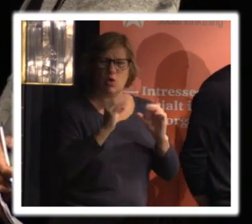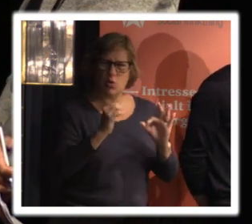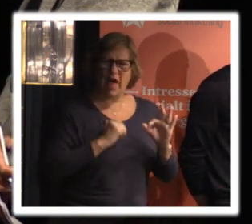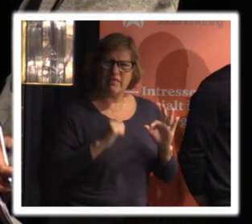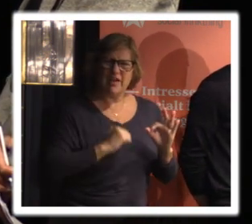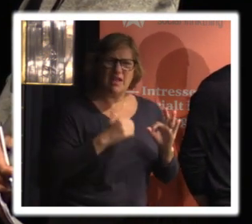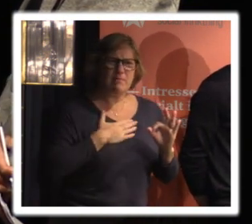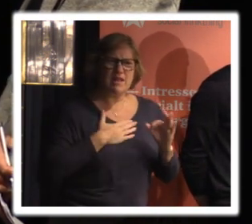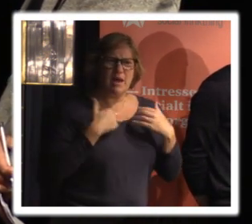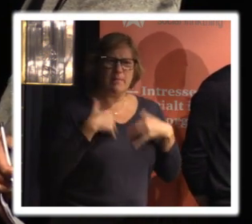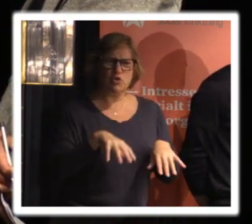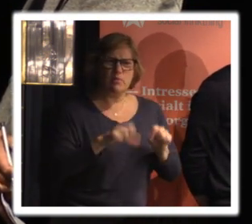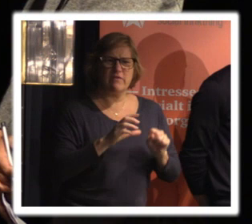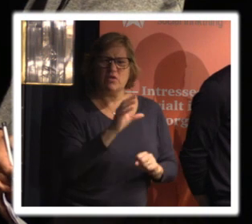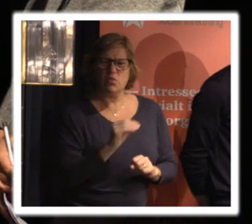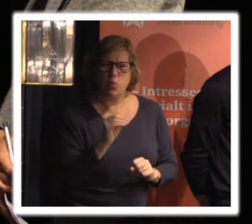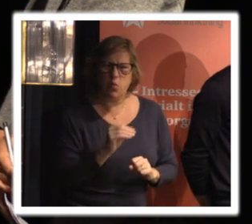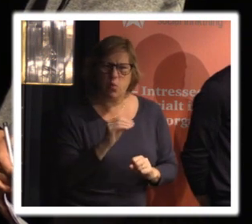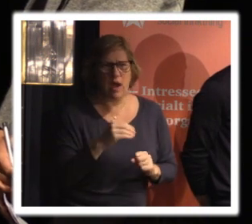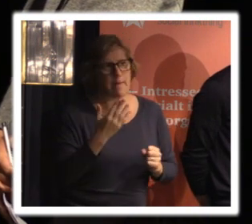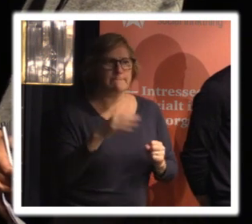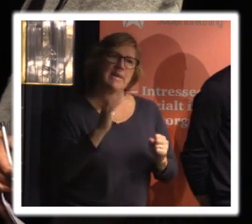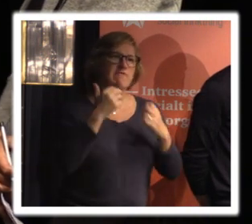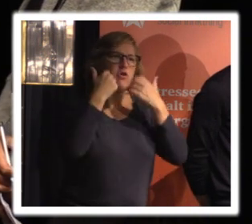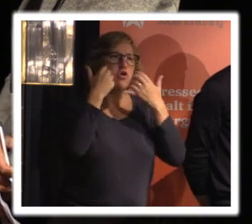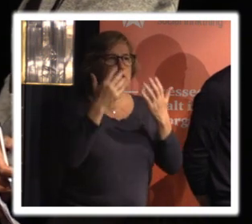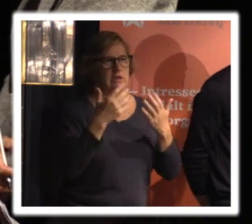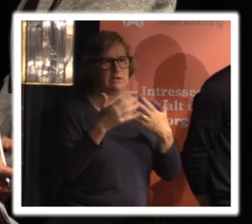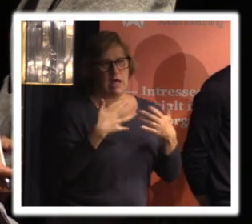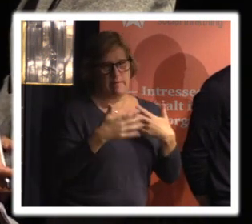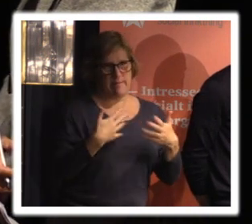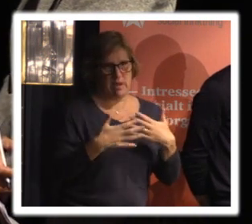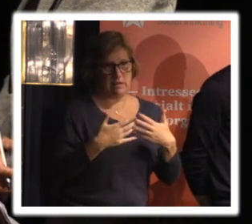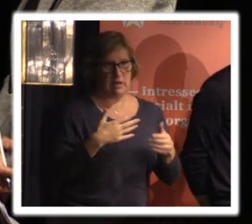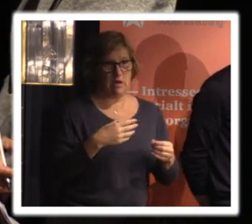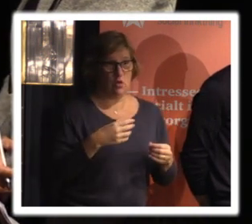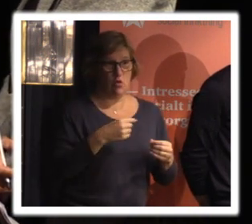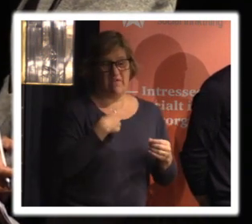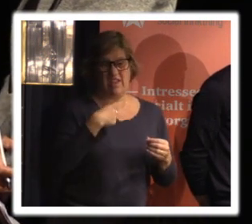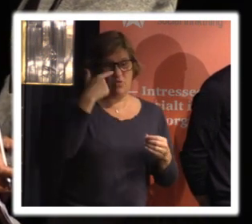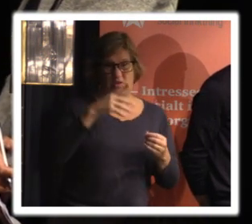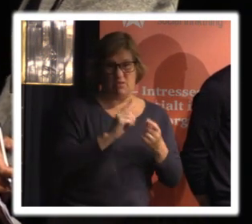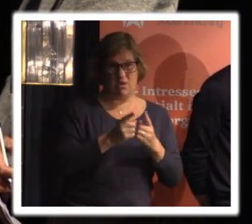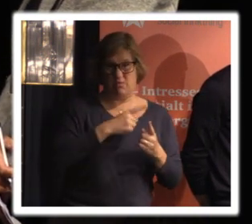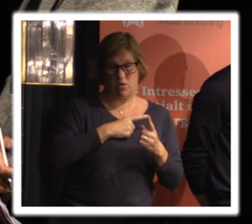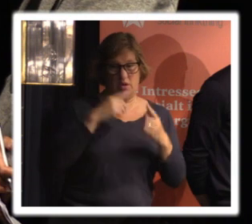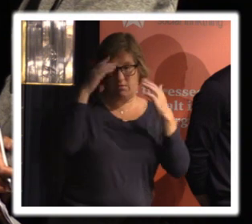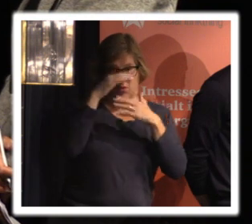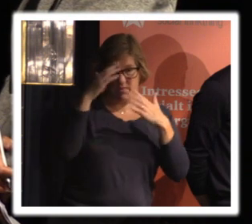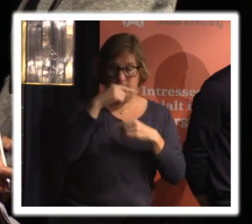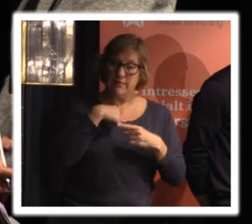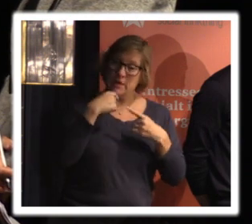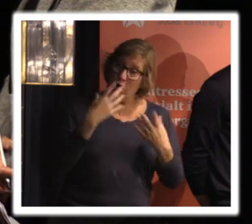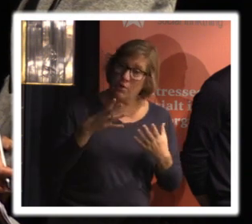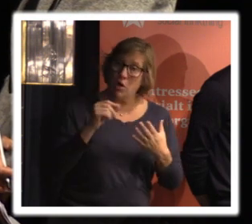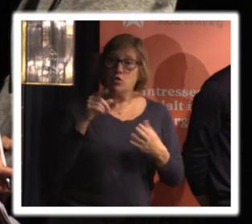använda mina personuppgifter till det blir den här vardagliga verksamheten och där tror inte vi att det blir så stora problem egentligen men för att vara på den